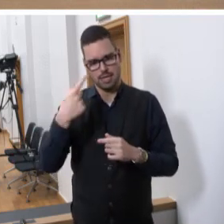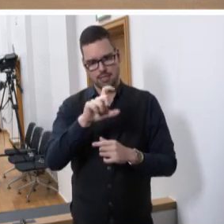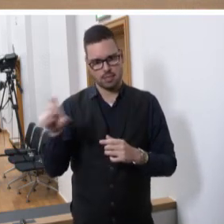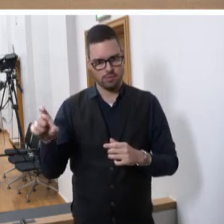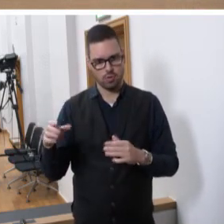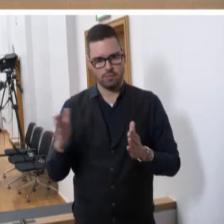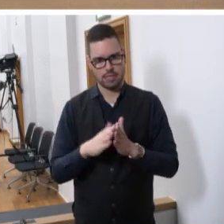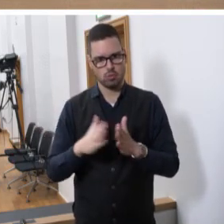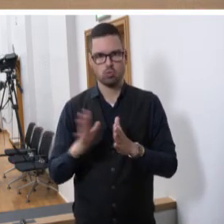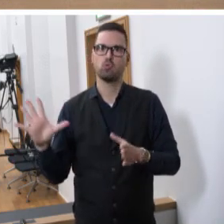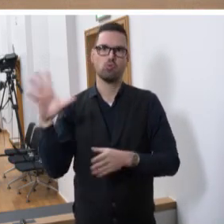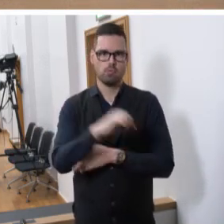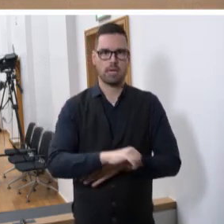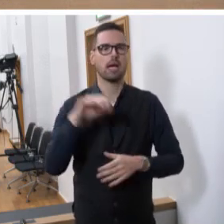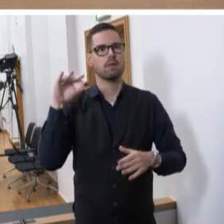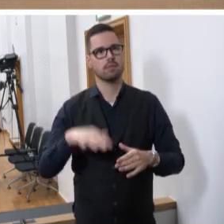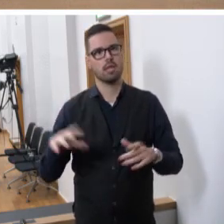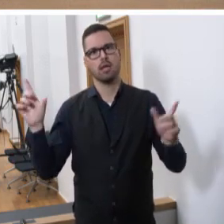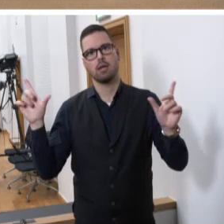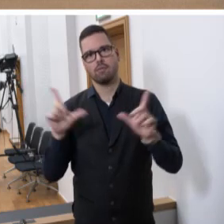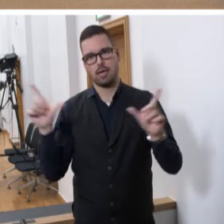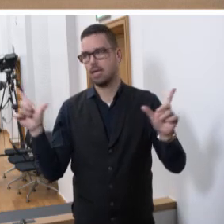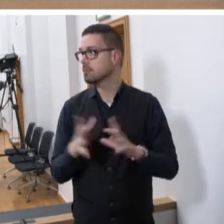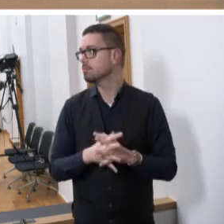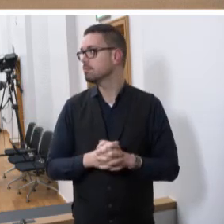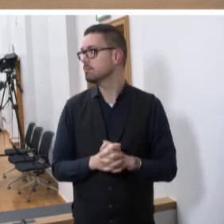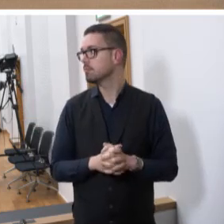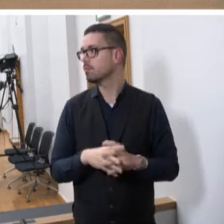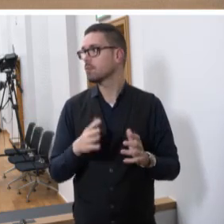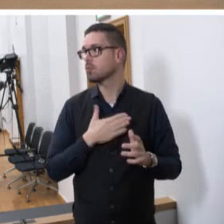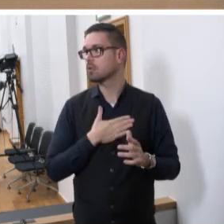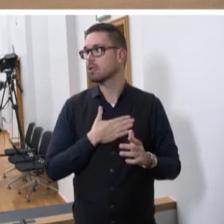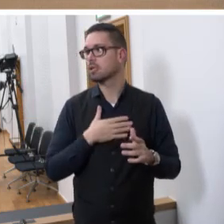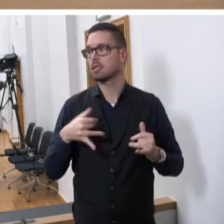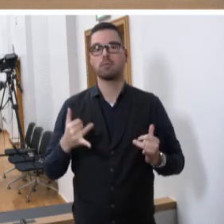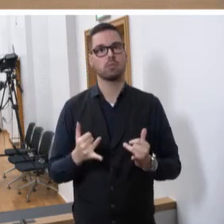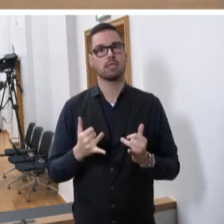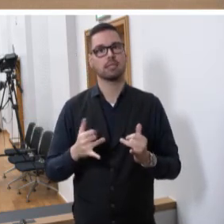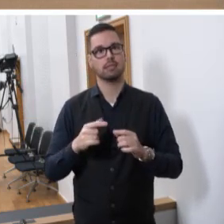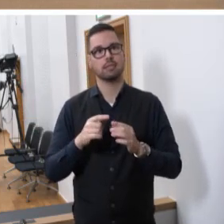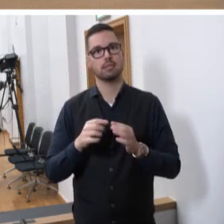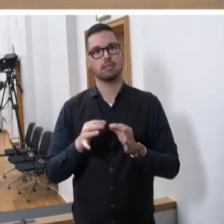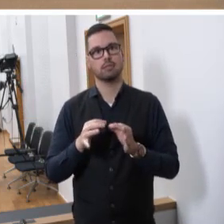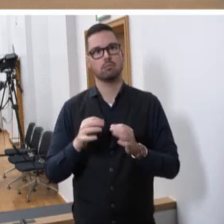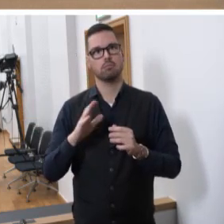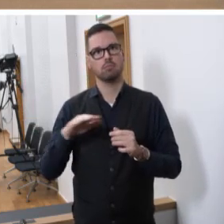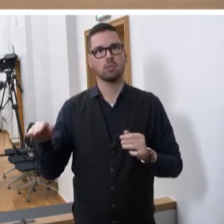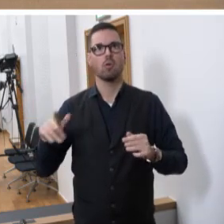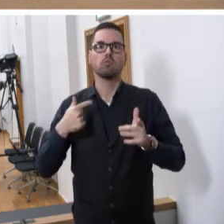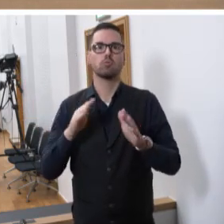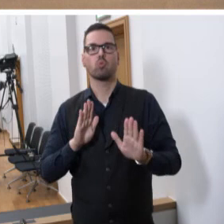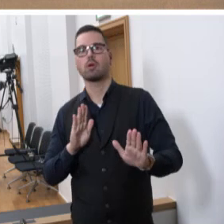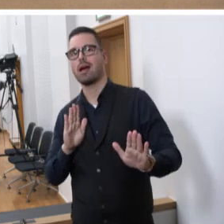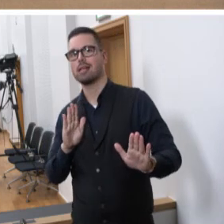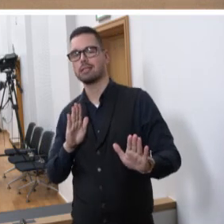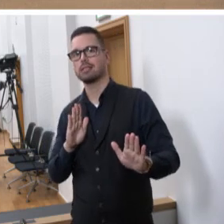fraktionsübergreifend in diesem Hause feiern werden. Unser Geburtstagskind tritt doch oft recht zurückhaltend auf,